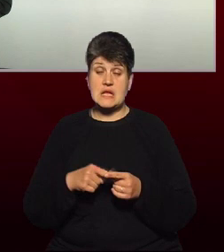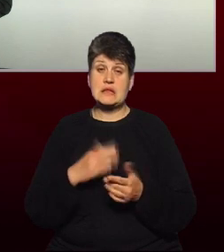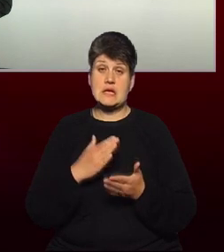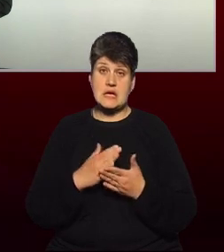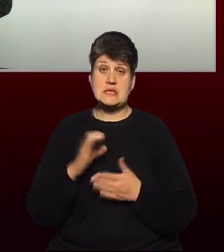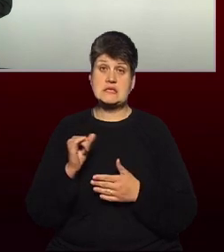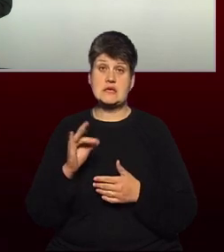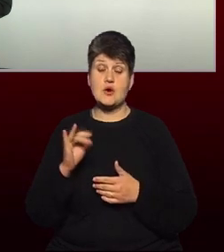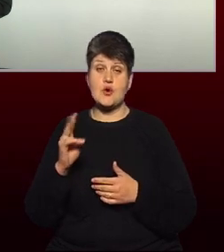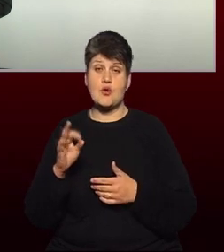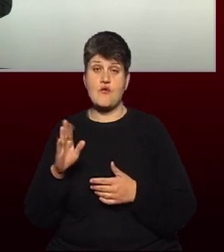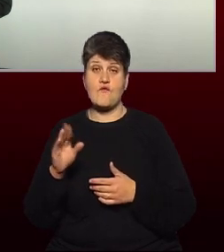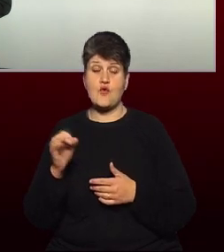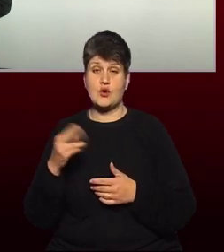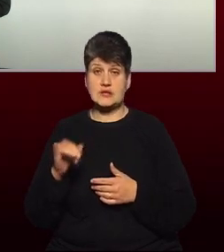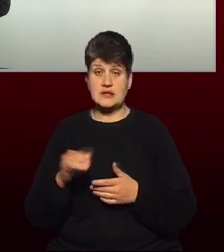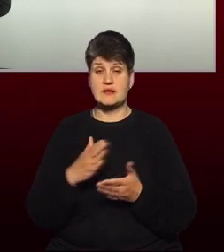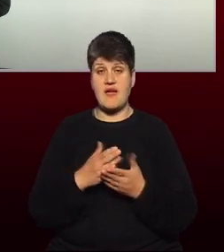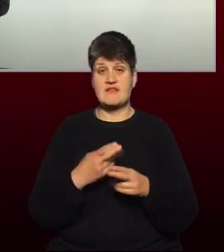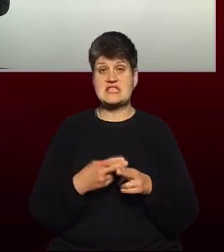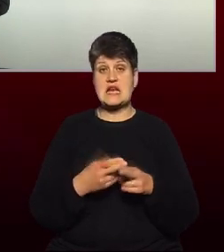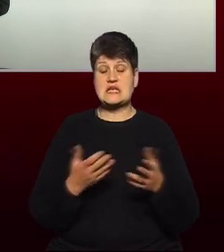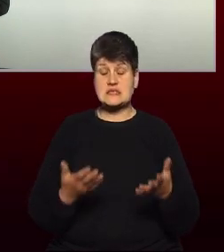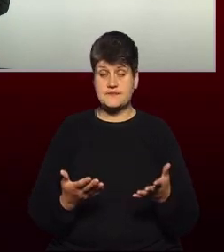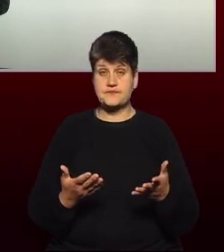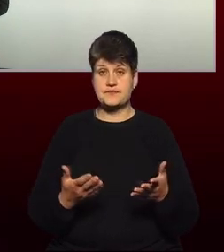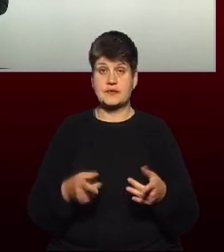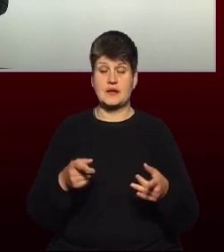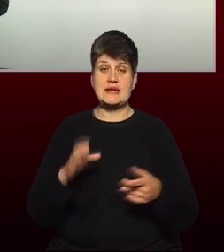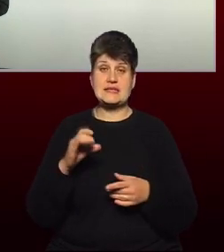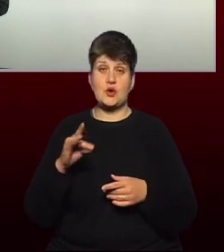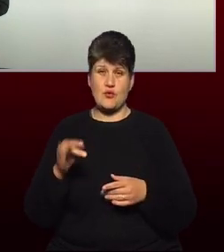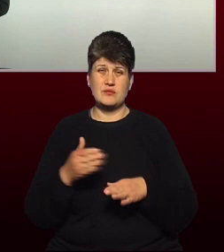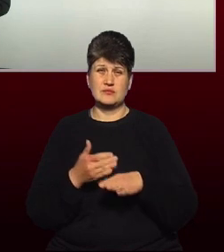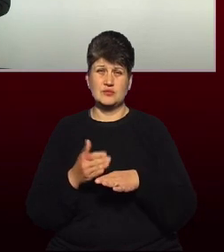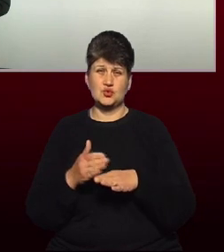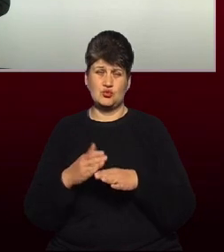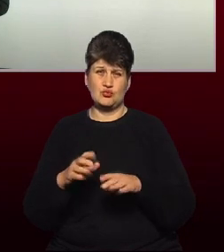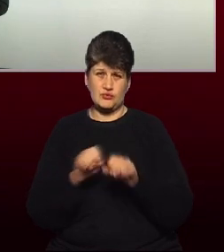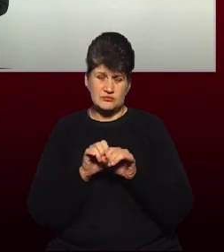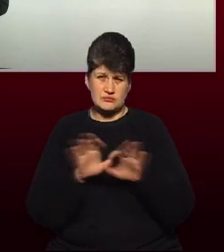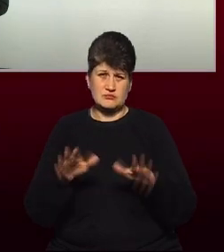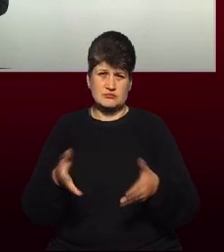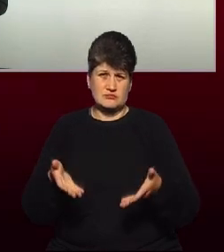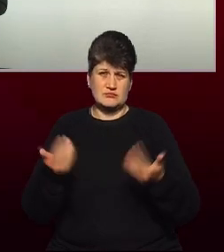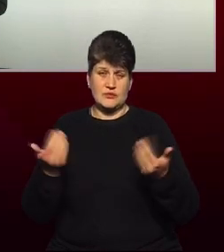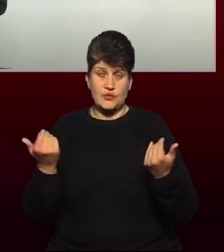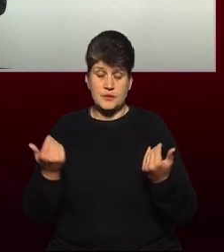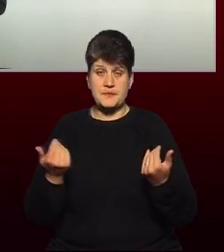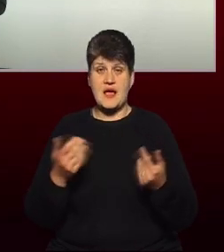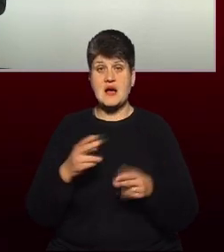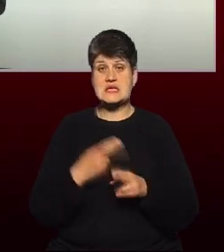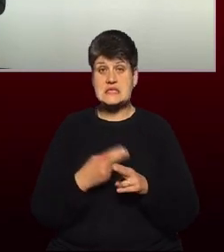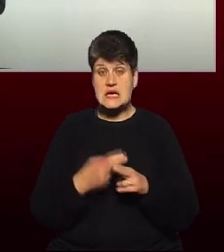наявність заліза. Сірководень вивітрюється поступово в міру того, як ми подаємо до мережі цю воду, а залізо, воно знову таки